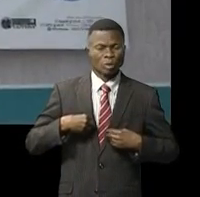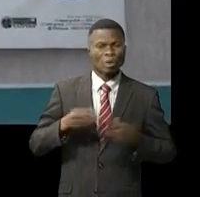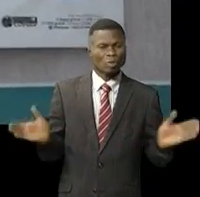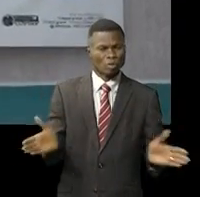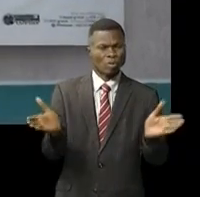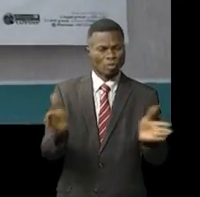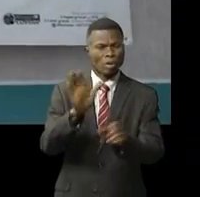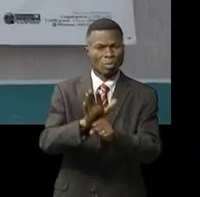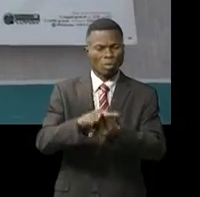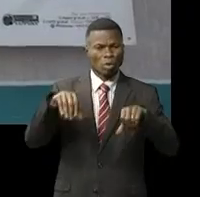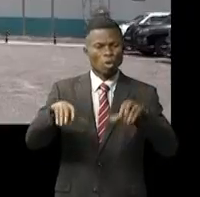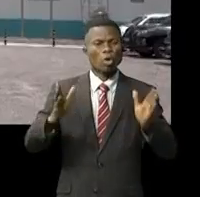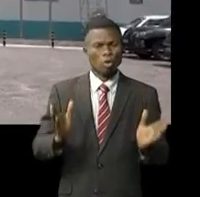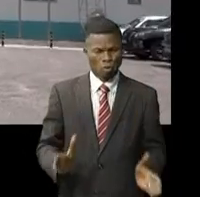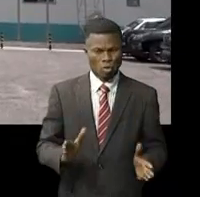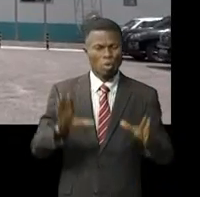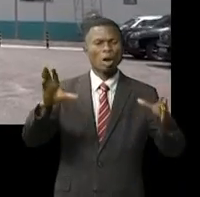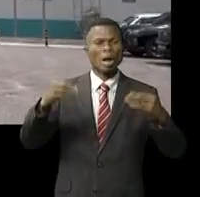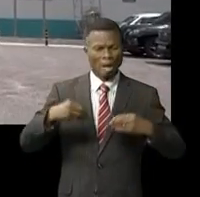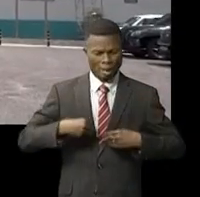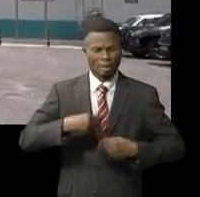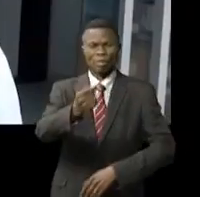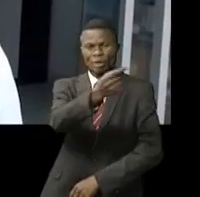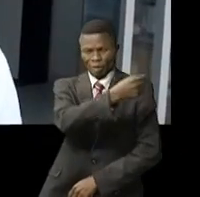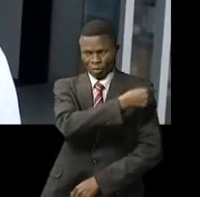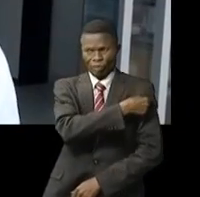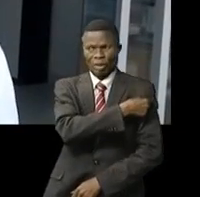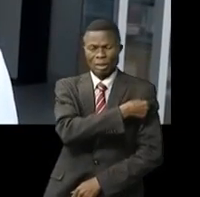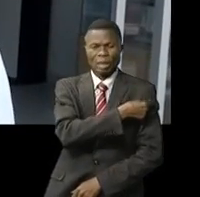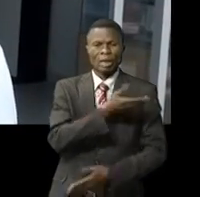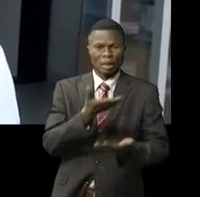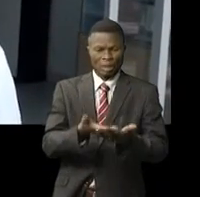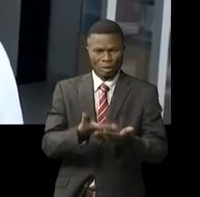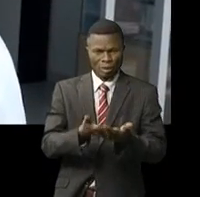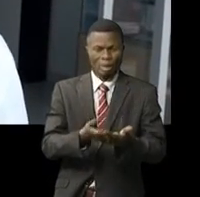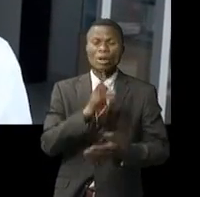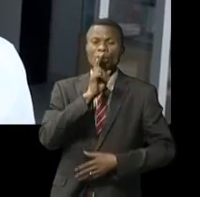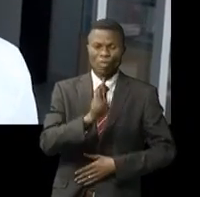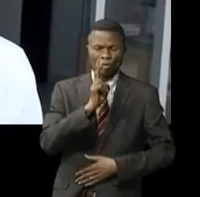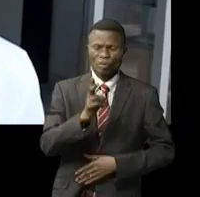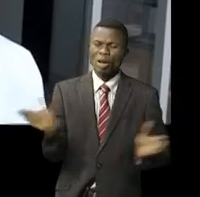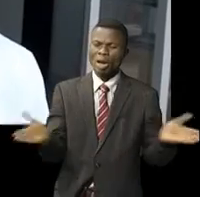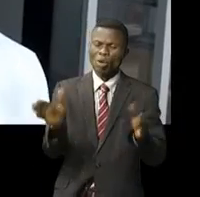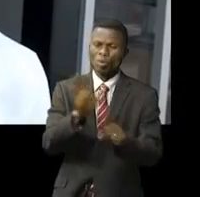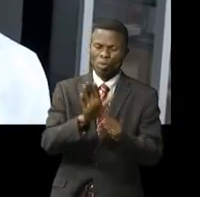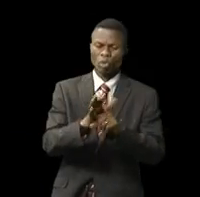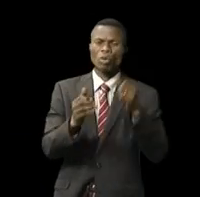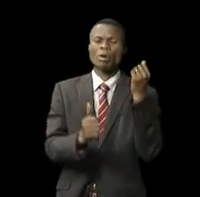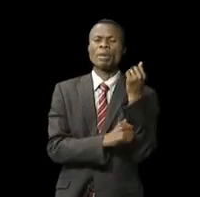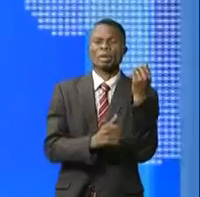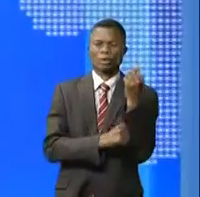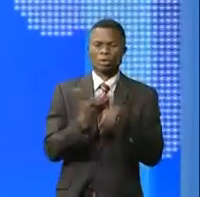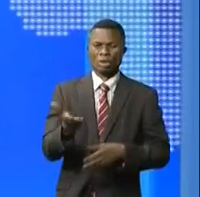aussi aux Congolais de beaucoup plus s'y vacciner. Cet acte-là, ça va vraiment motiver plusieurs personnes.